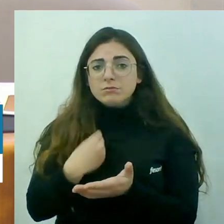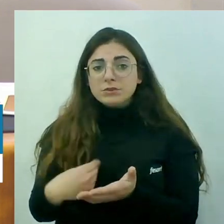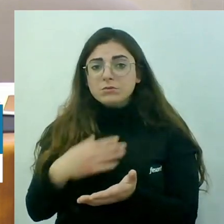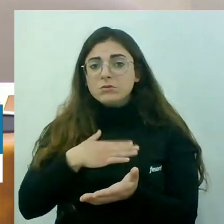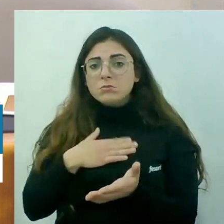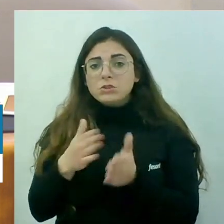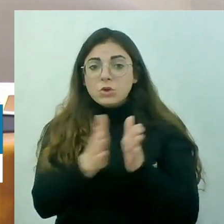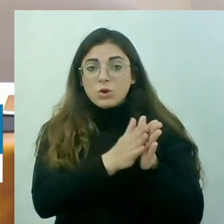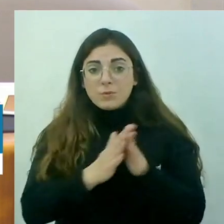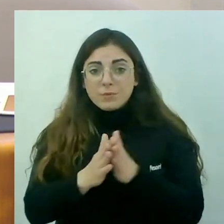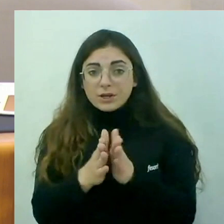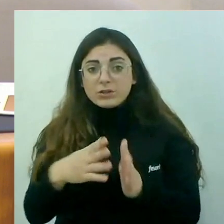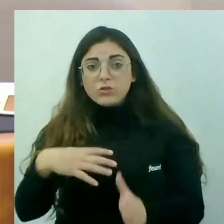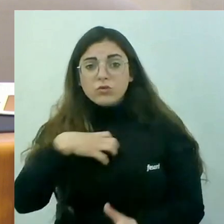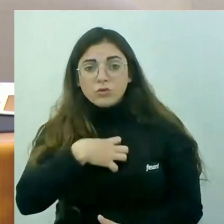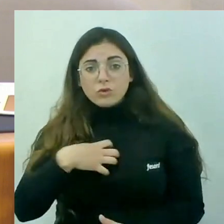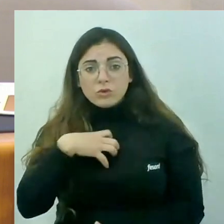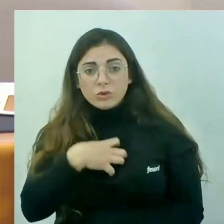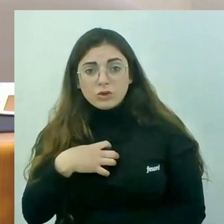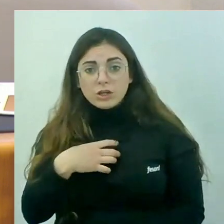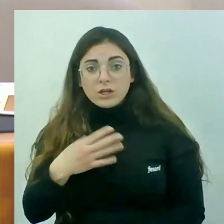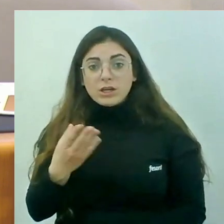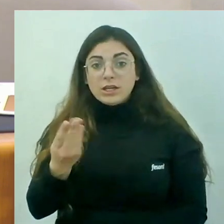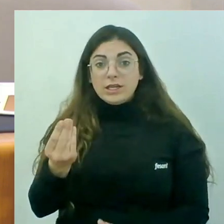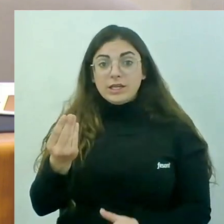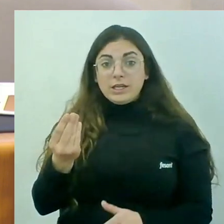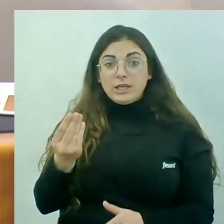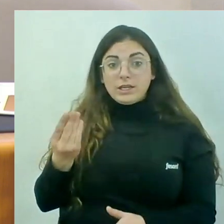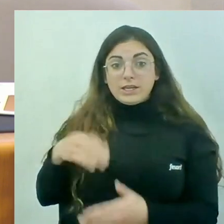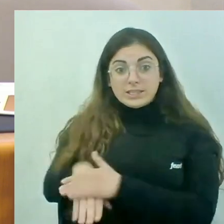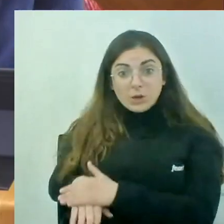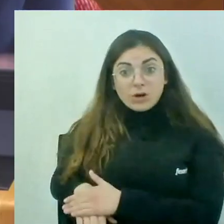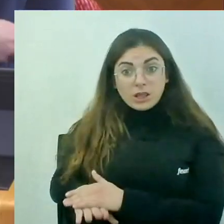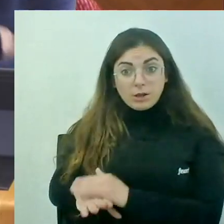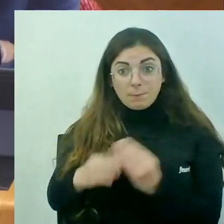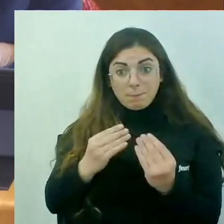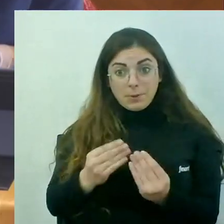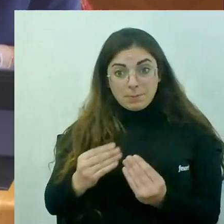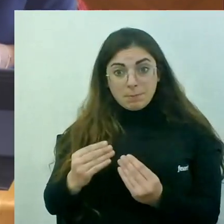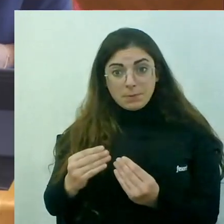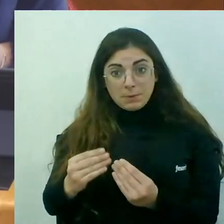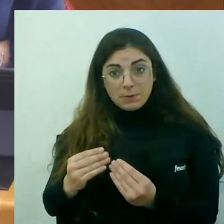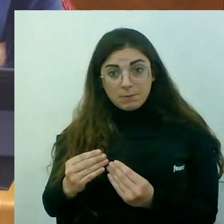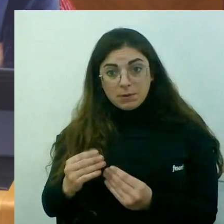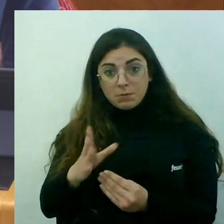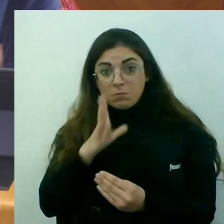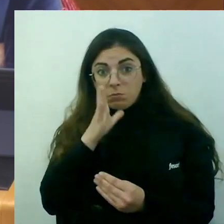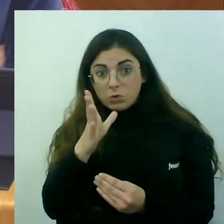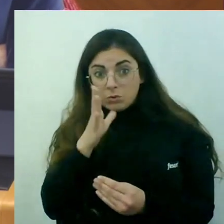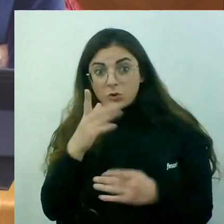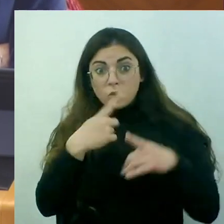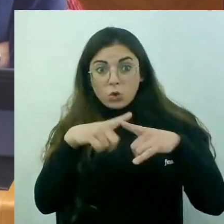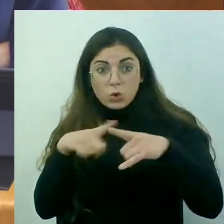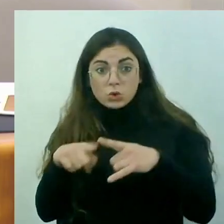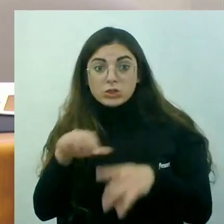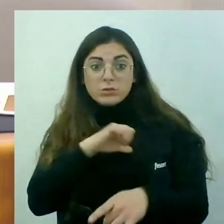gent que ens està escoltant en casa, agafeu bé la cartera, perquè és un poc el que diuen al metro, Guarden sus objetos personales, no? Perquè quan el